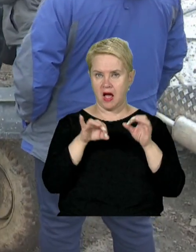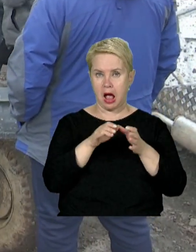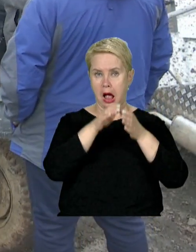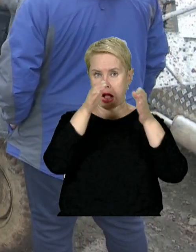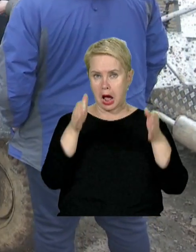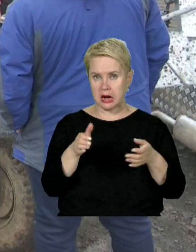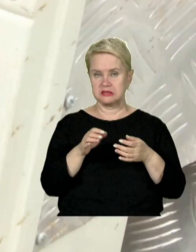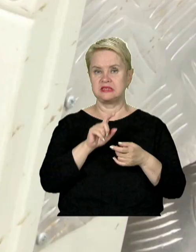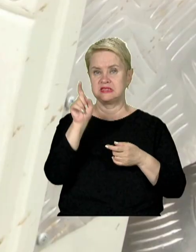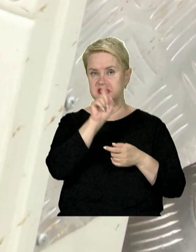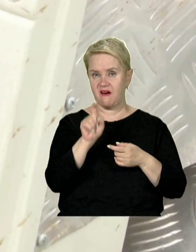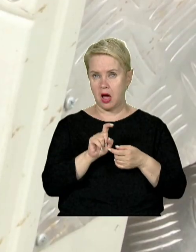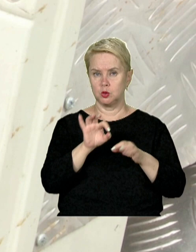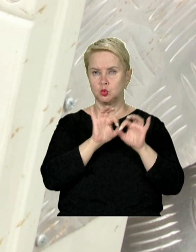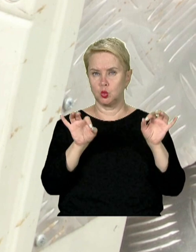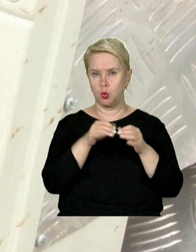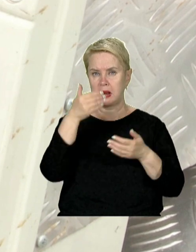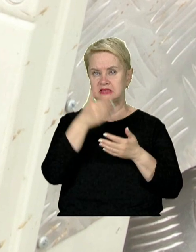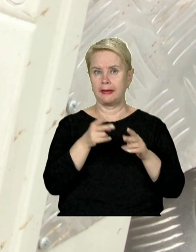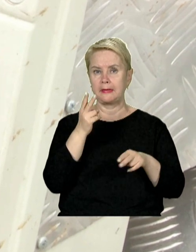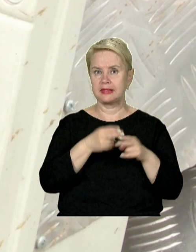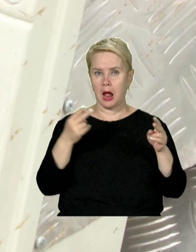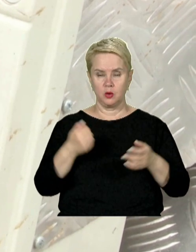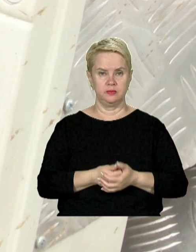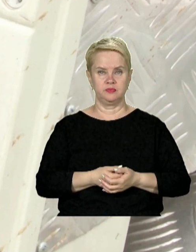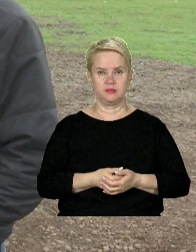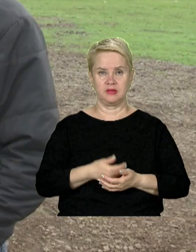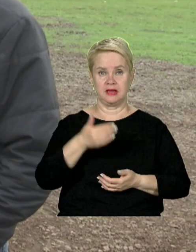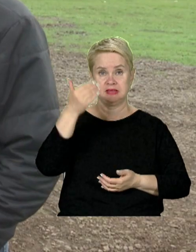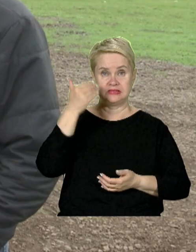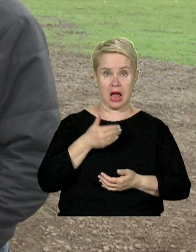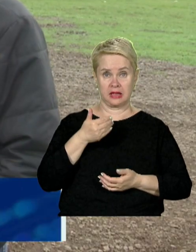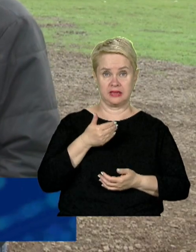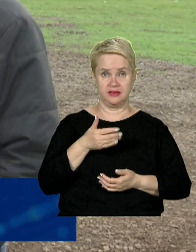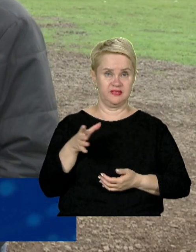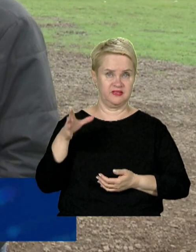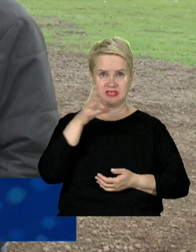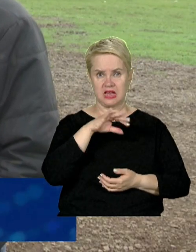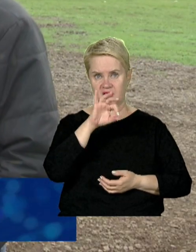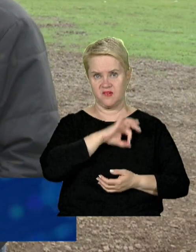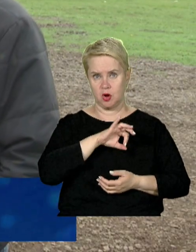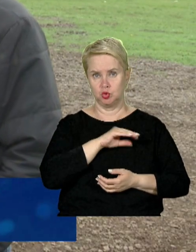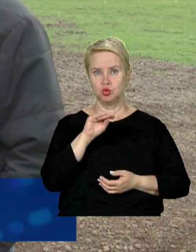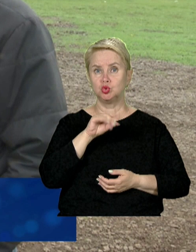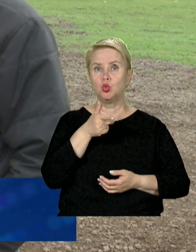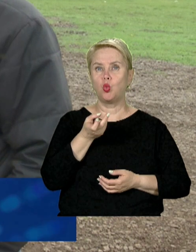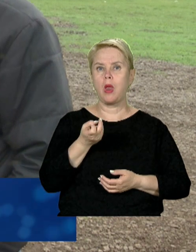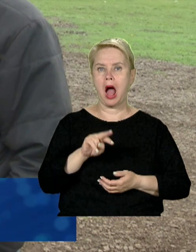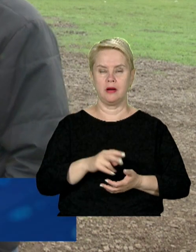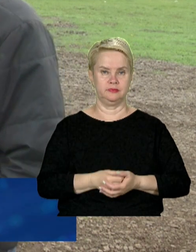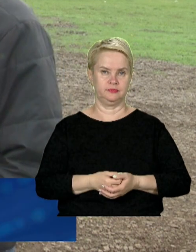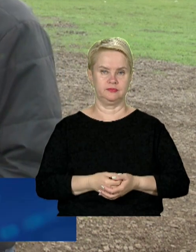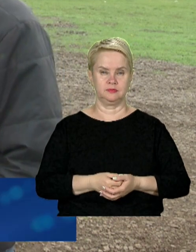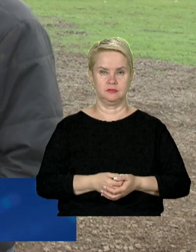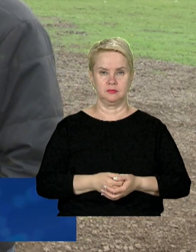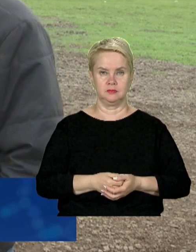Каркас і рами зварють зруб та листів металу. Задній міст, все використовувалося «Жигуля».